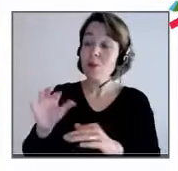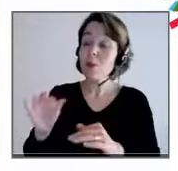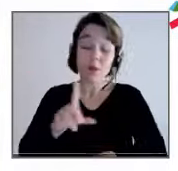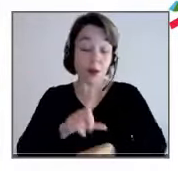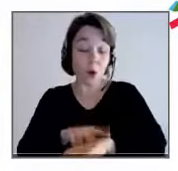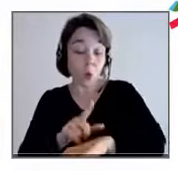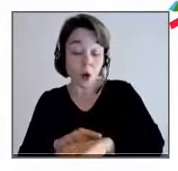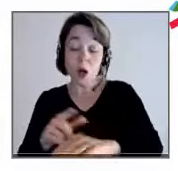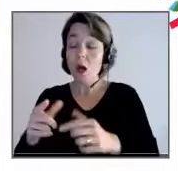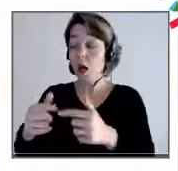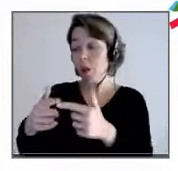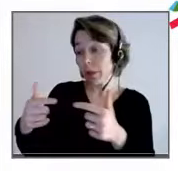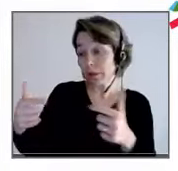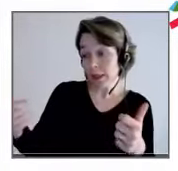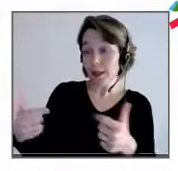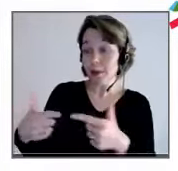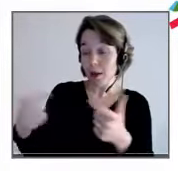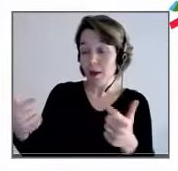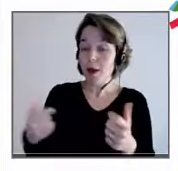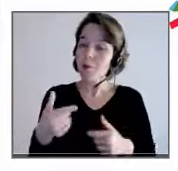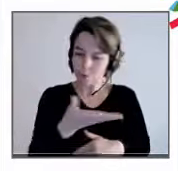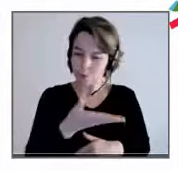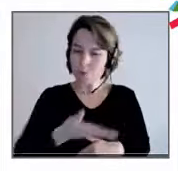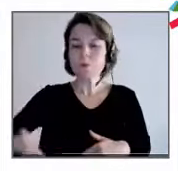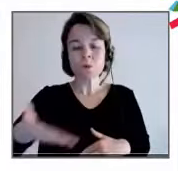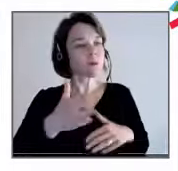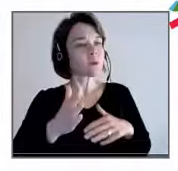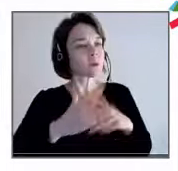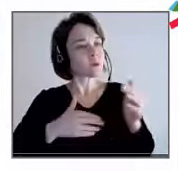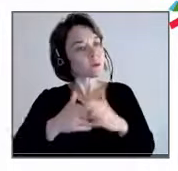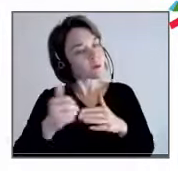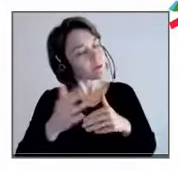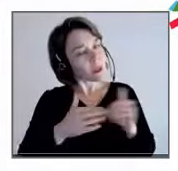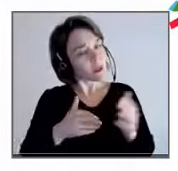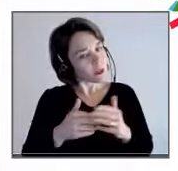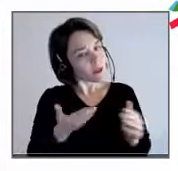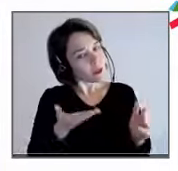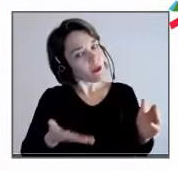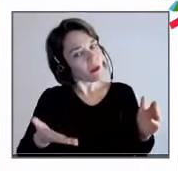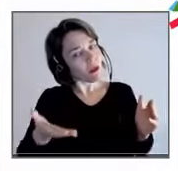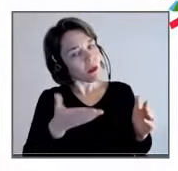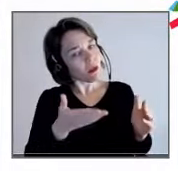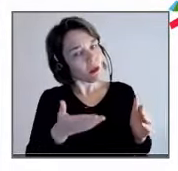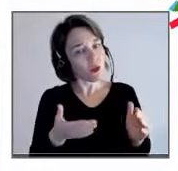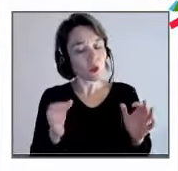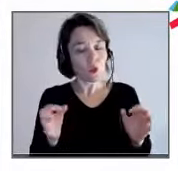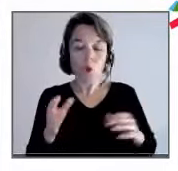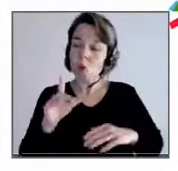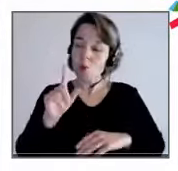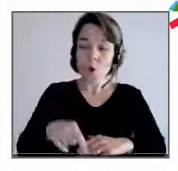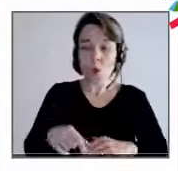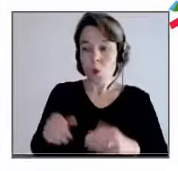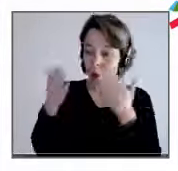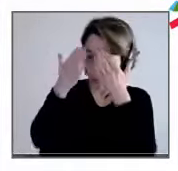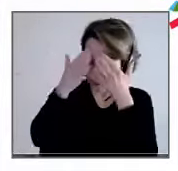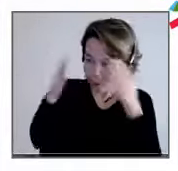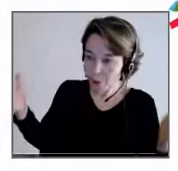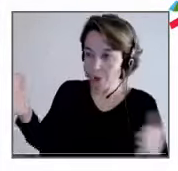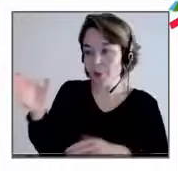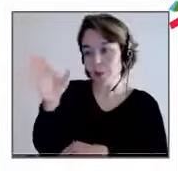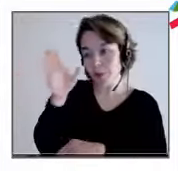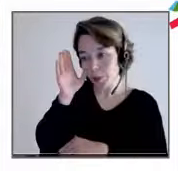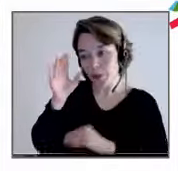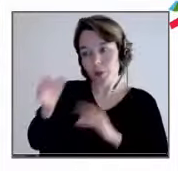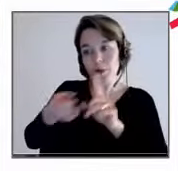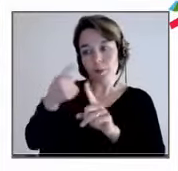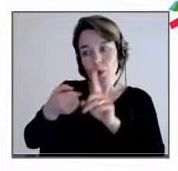Donc, c'est un métier où il faut être vraiment dans l'écoute. À mon avis, maintenant,